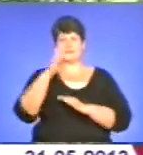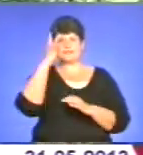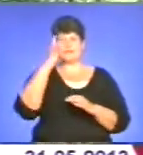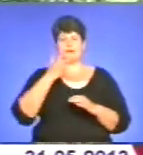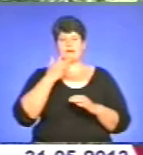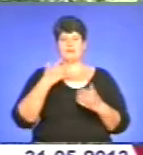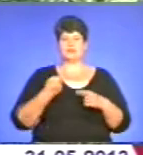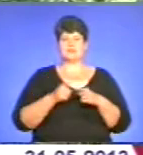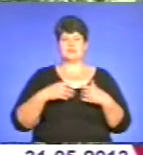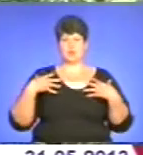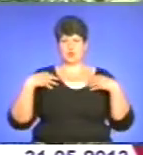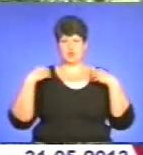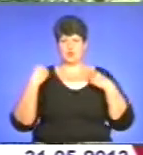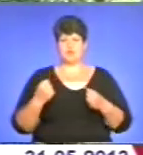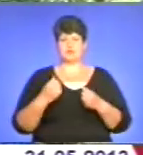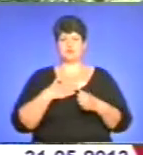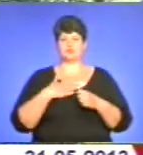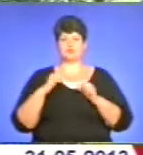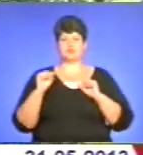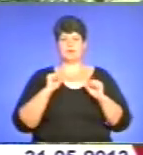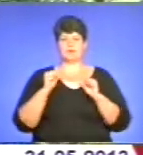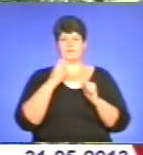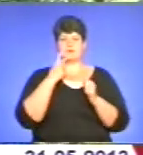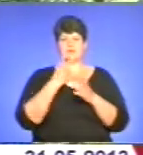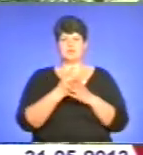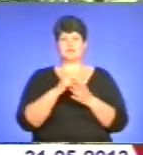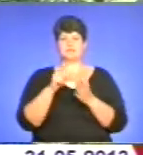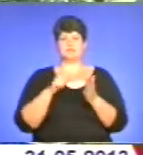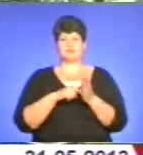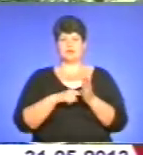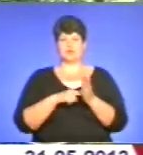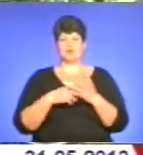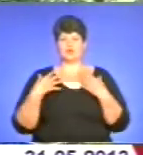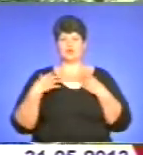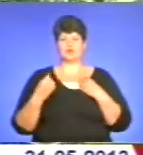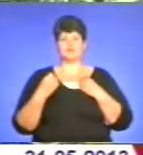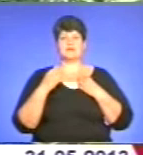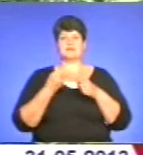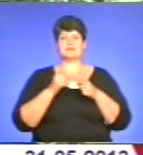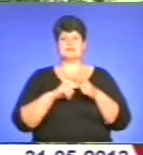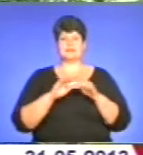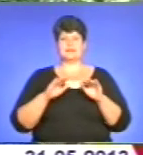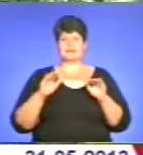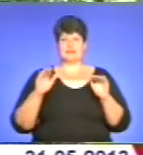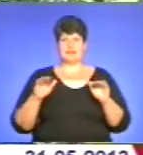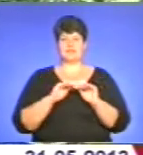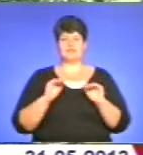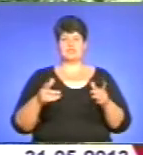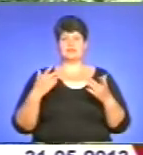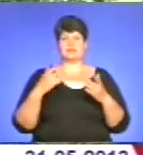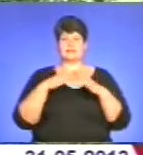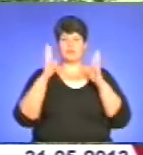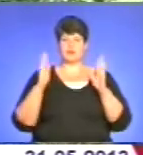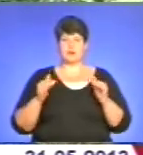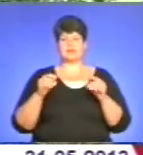оздоровлення. Зараз нашим управлінням передбачається питання оздоровлення цих дітей у дитячих оздоровчих таборах, також питання оздоровлення десь